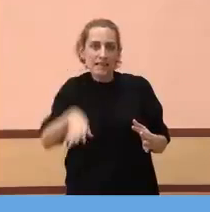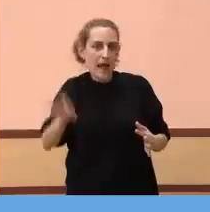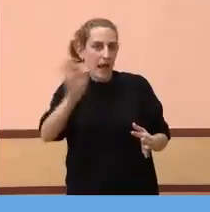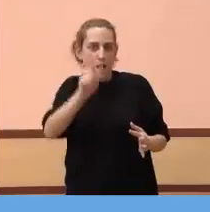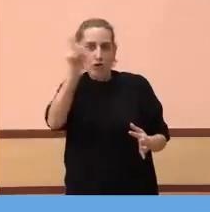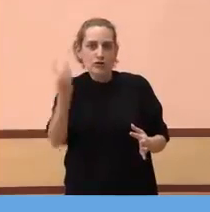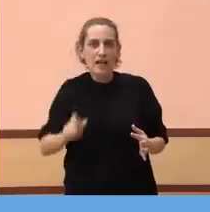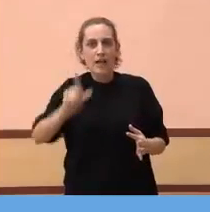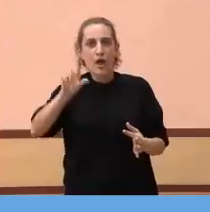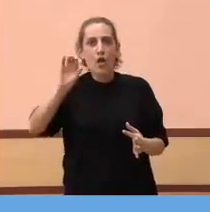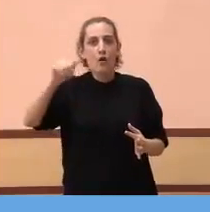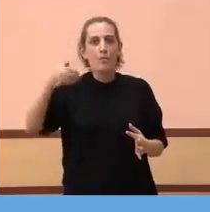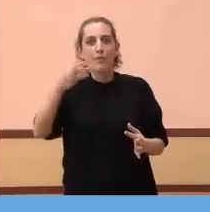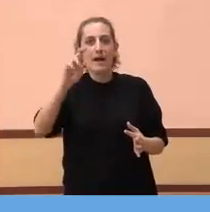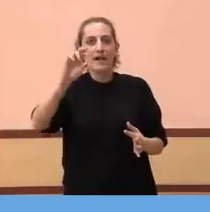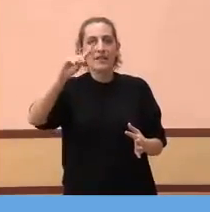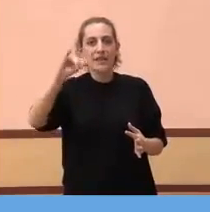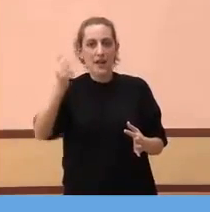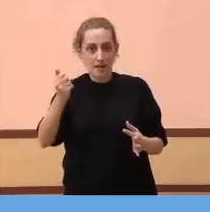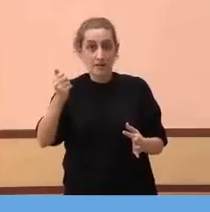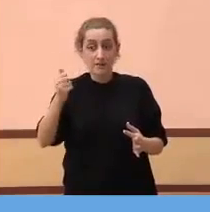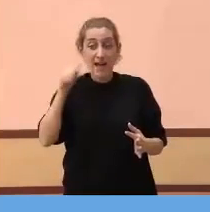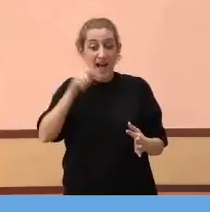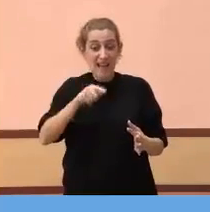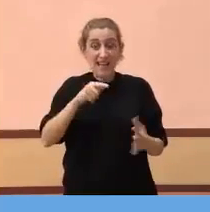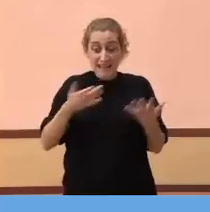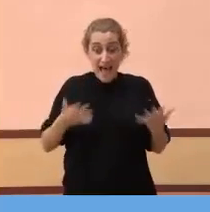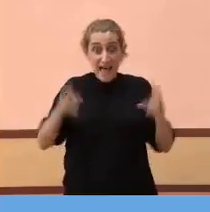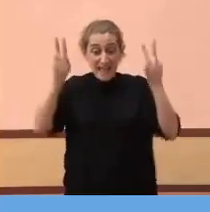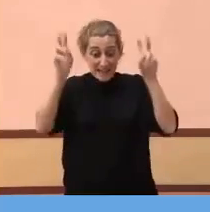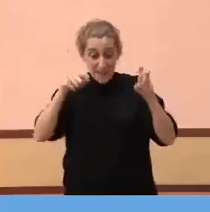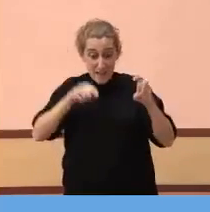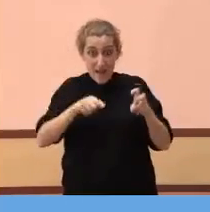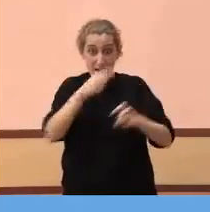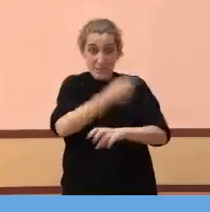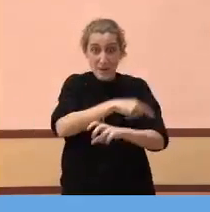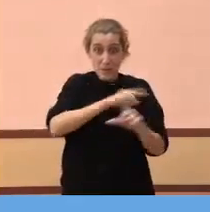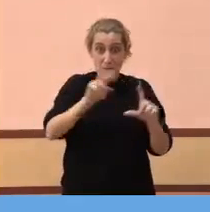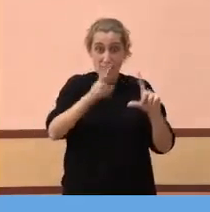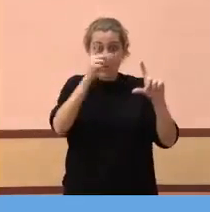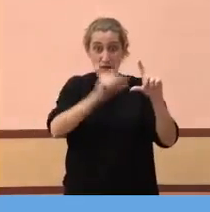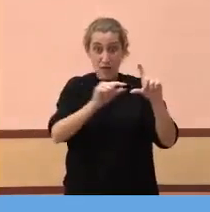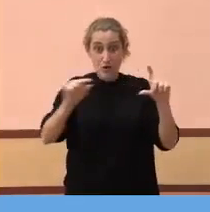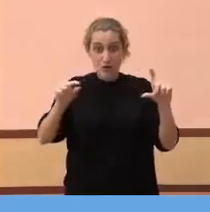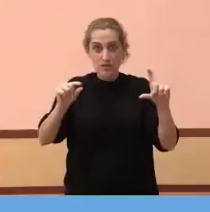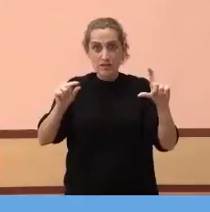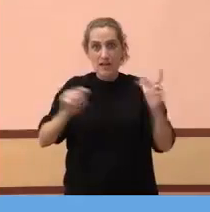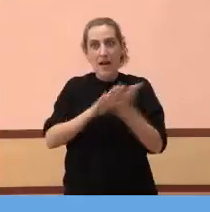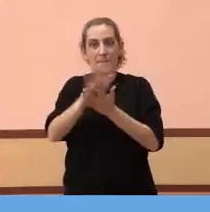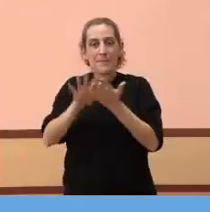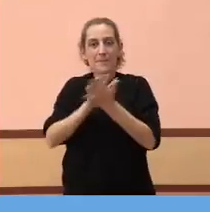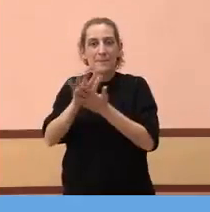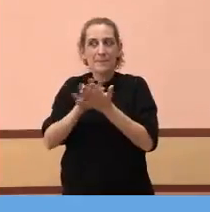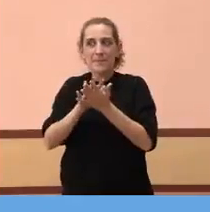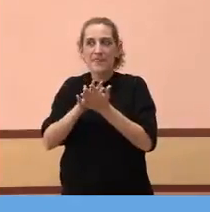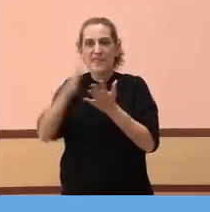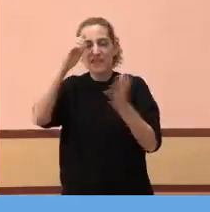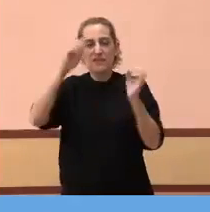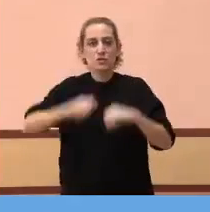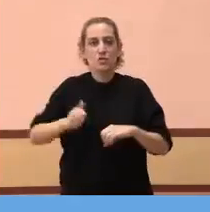decisió europea, clarament europea, perquè si nosaltres decidim, quan dic nosaltres, parlo, insisteixo, Europa,